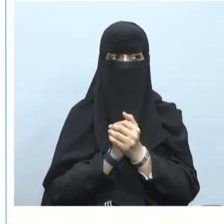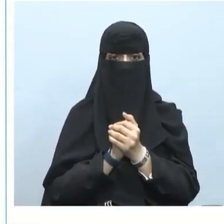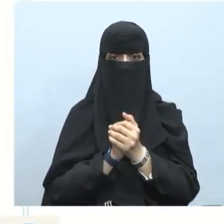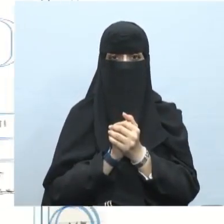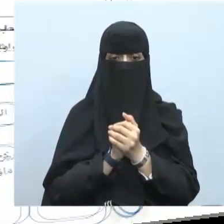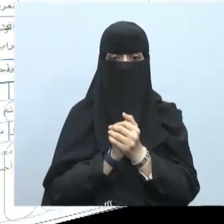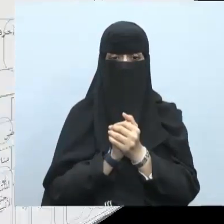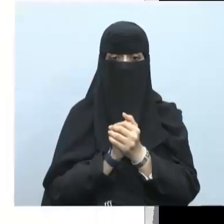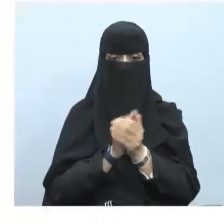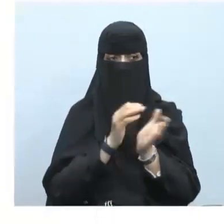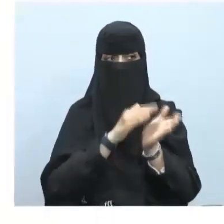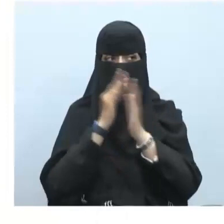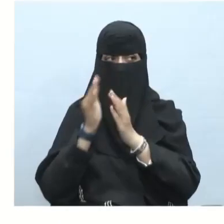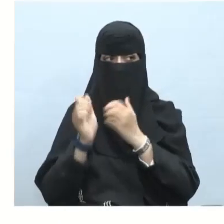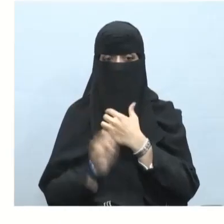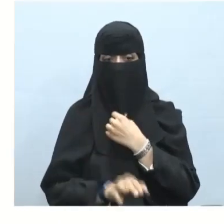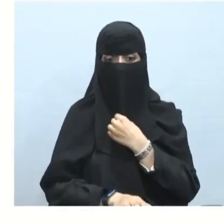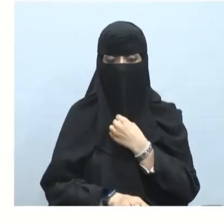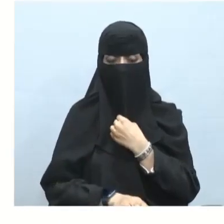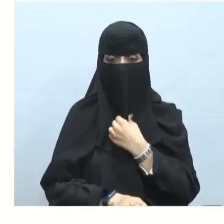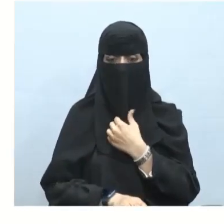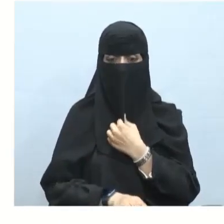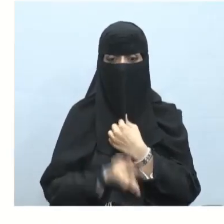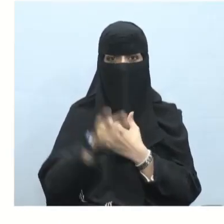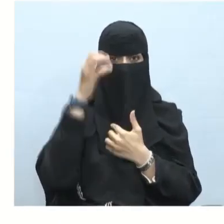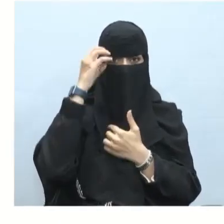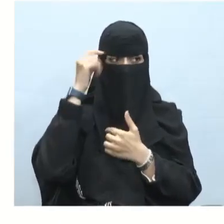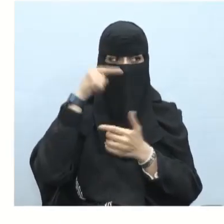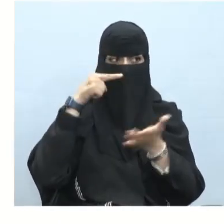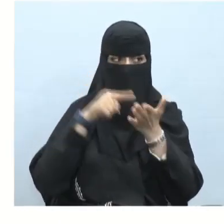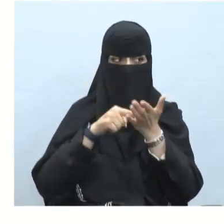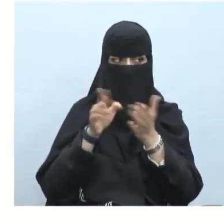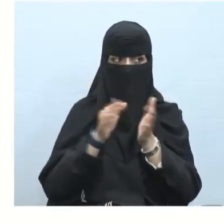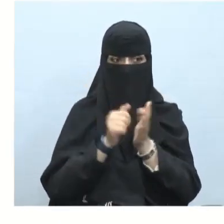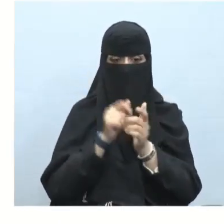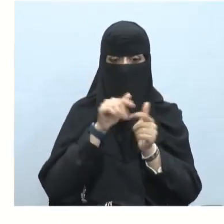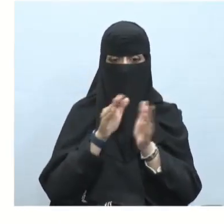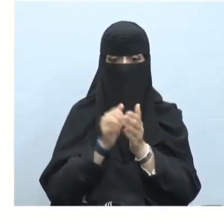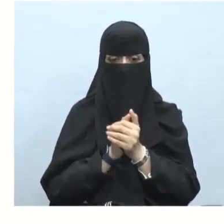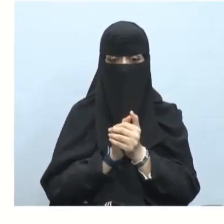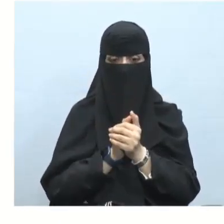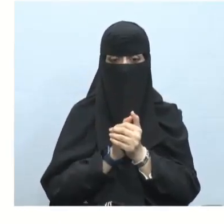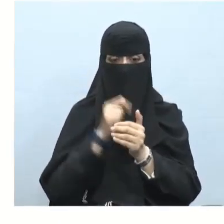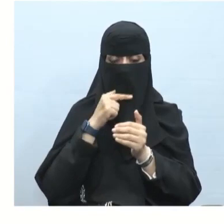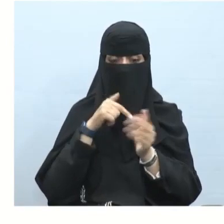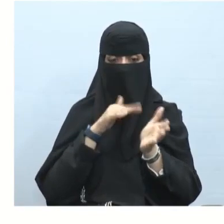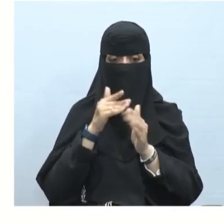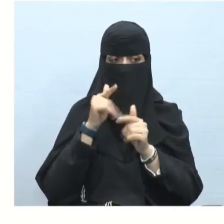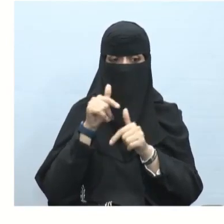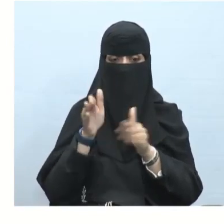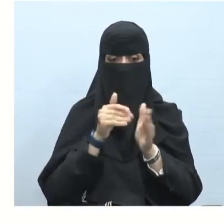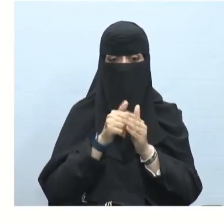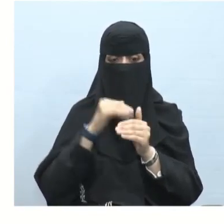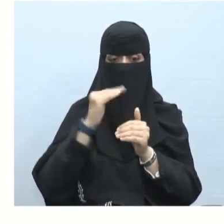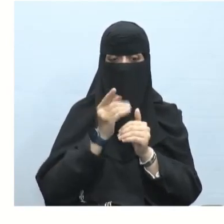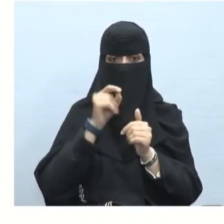ننتقل لصفحة الأخرى أعلم أن حرف العطف أو كما قلنا يكون للتخيير إذا